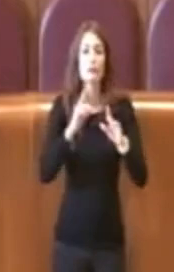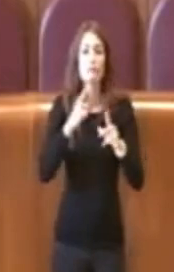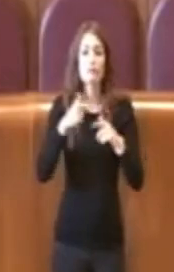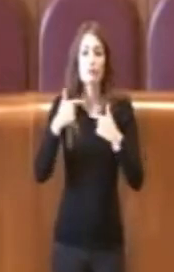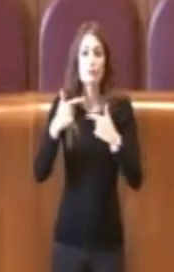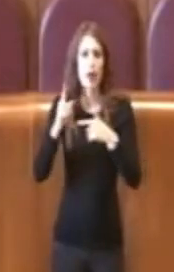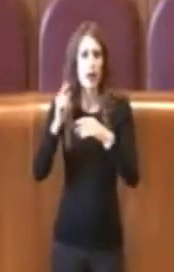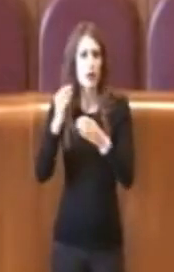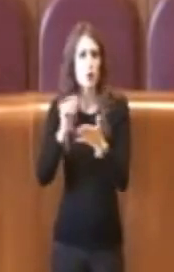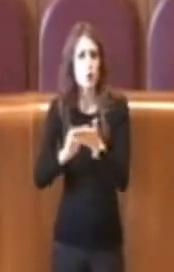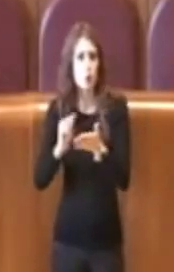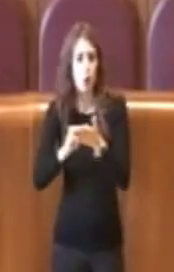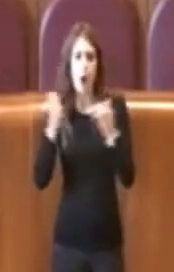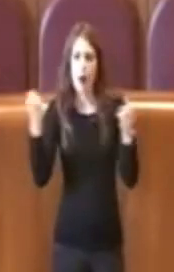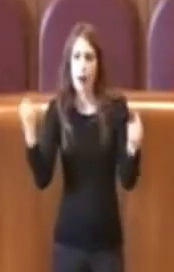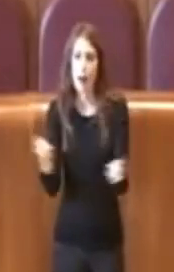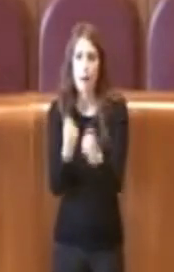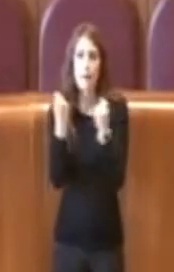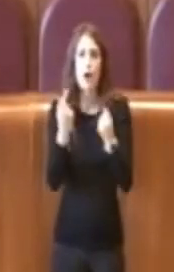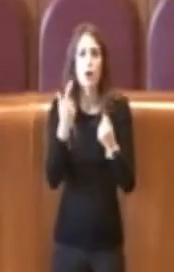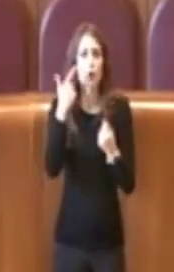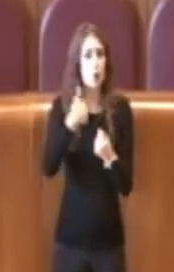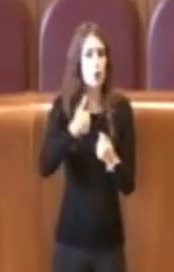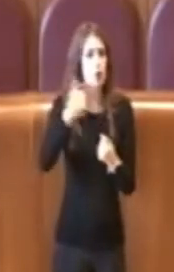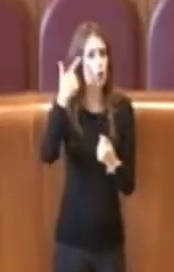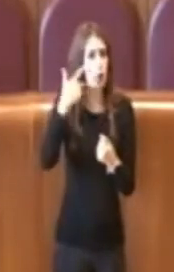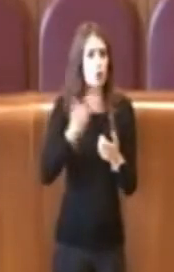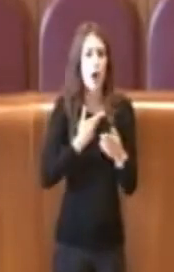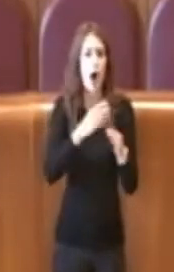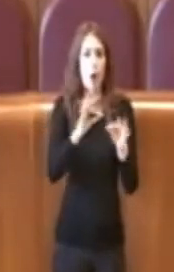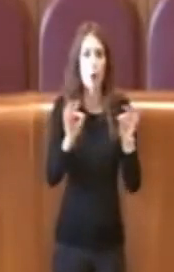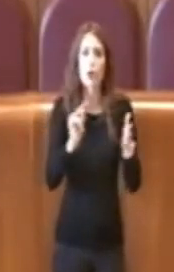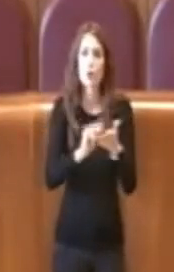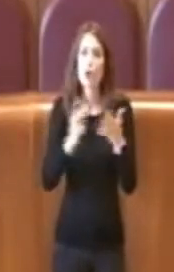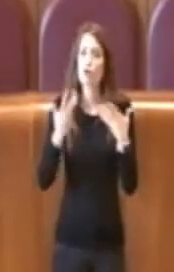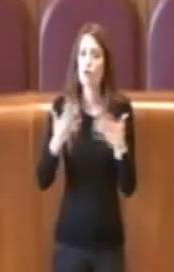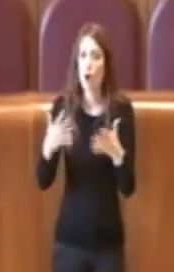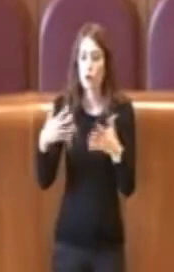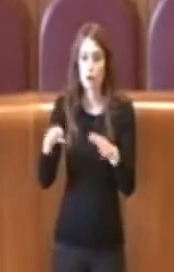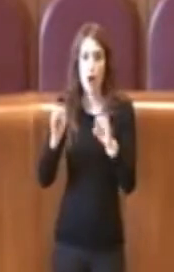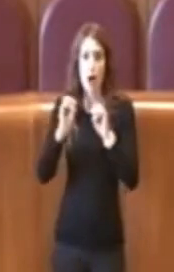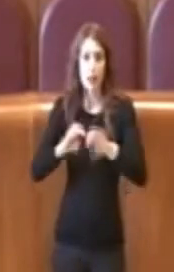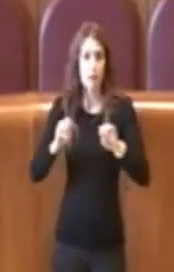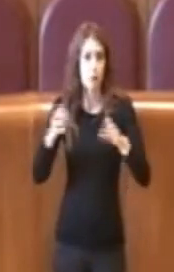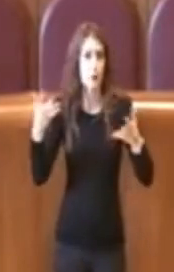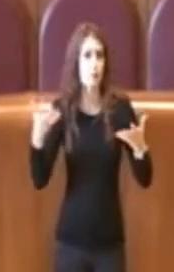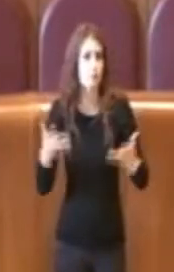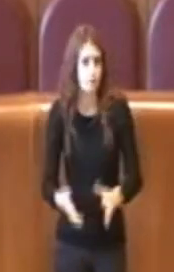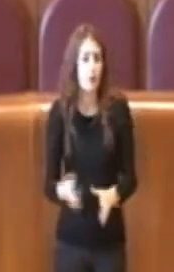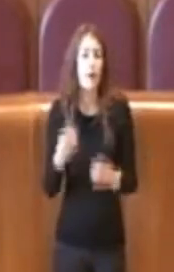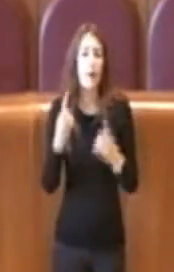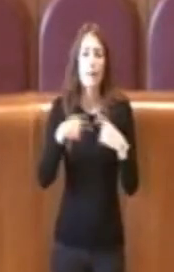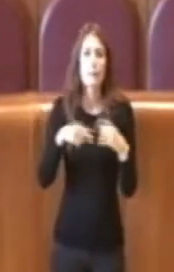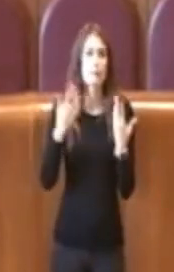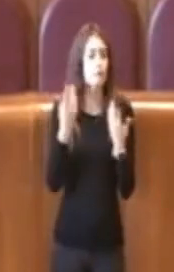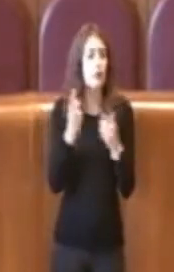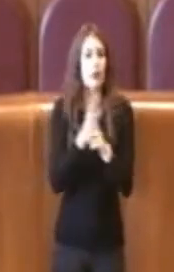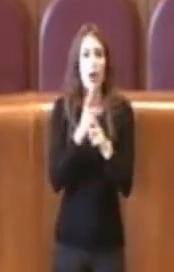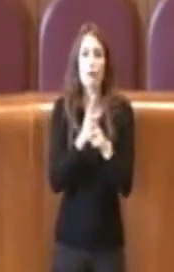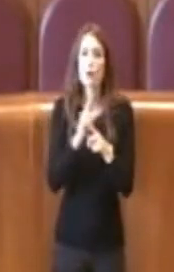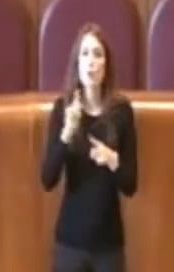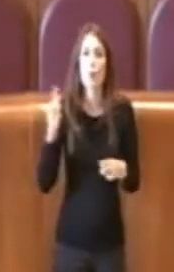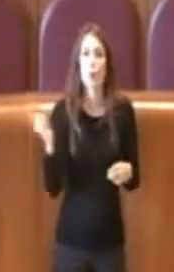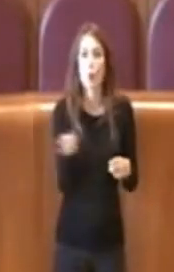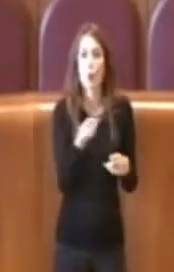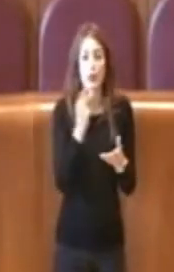scuole comunali, io so che ci sono alcune scuole virtuose che già fanno questo, ma bisogna farlo su tutte, magari anche